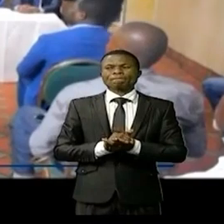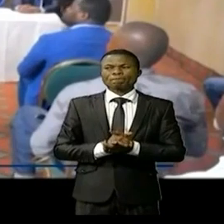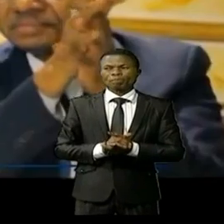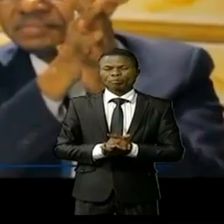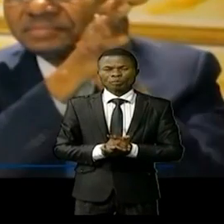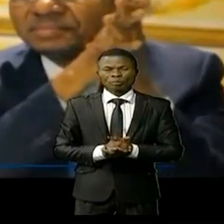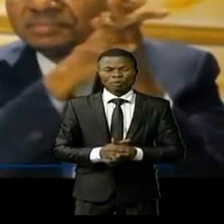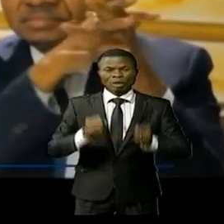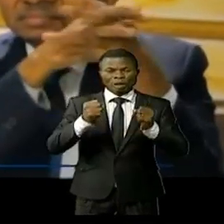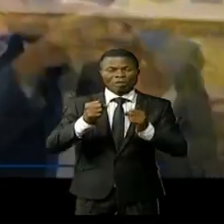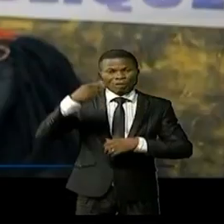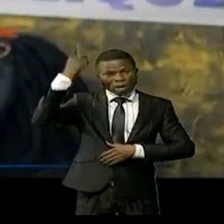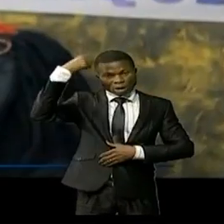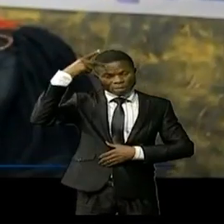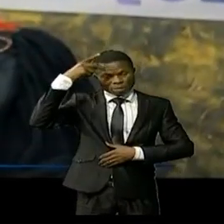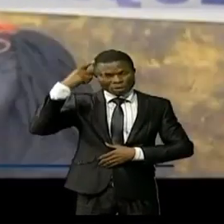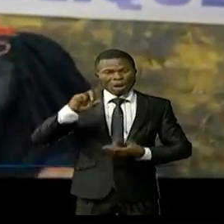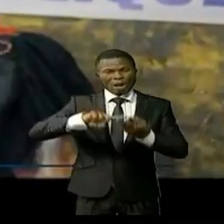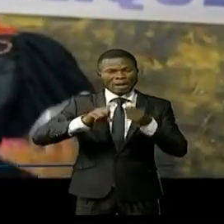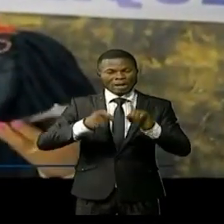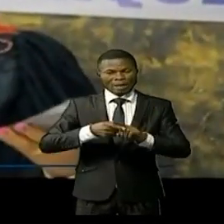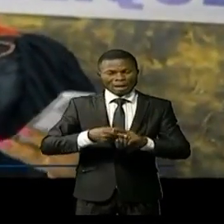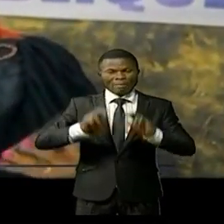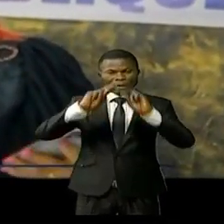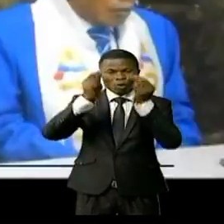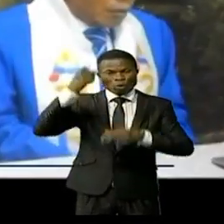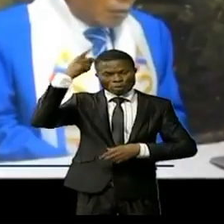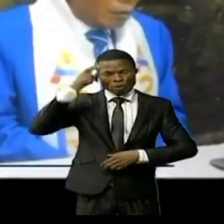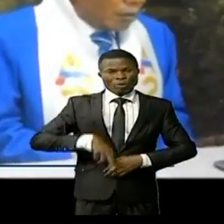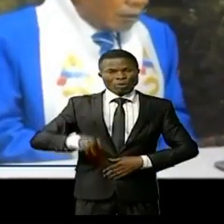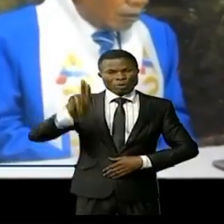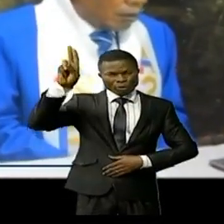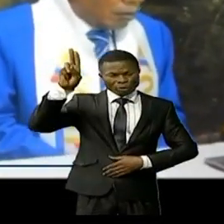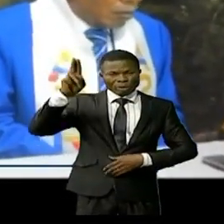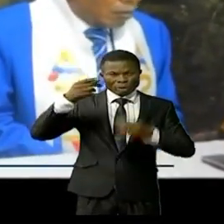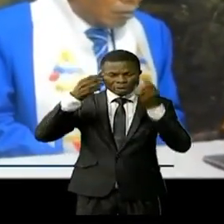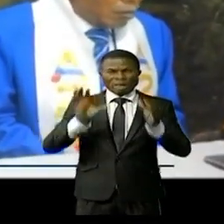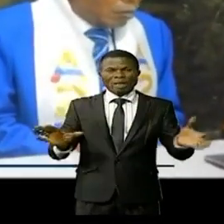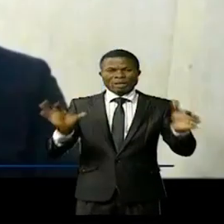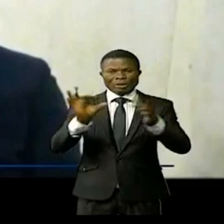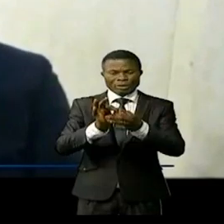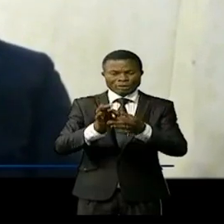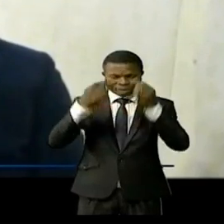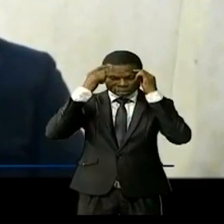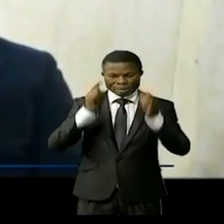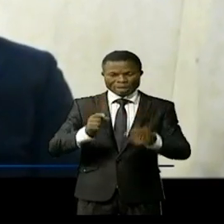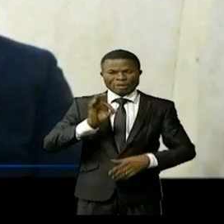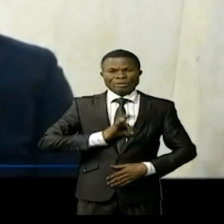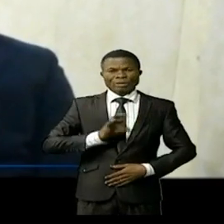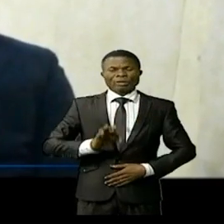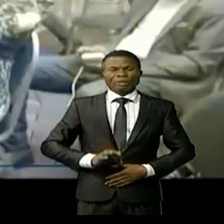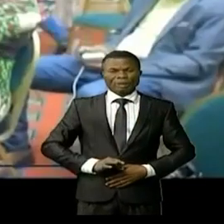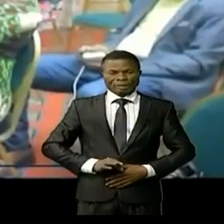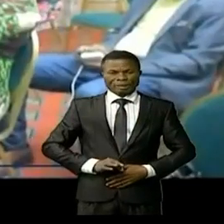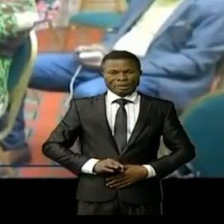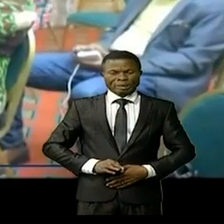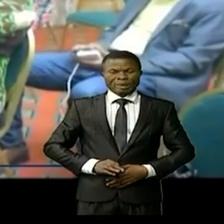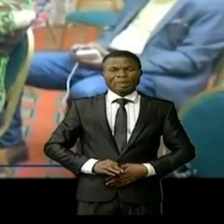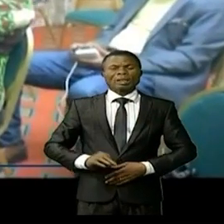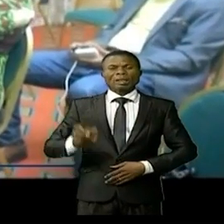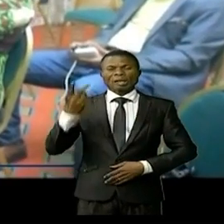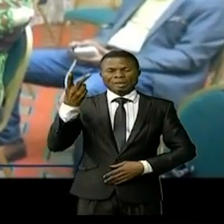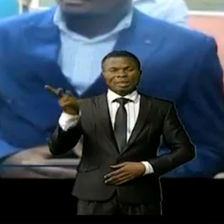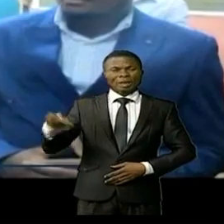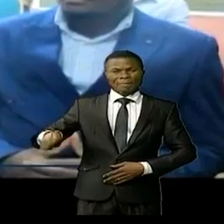politiques alliées des lus de l'IPP s'alignent derrière la mesure exceptionnelle prise par le chef de l'état Félix Antoine Tisekedi